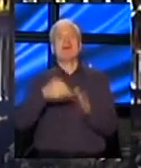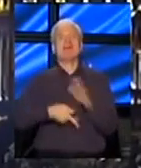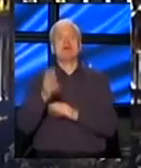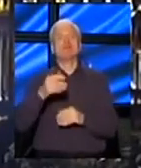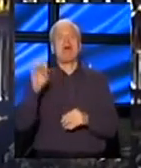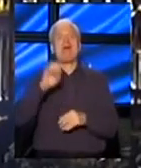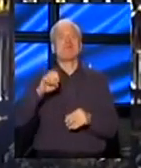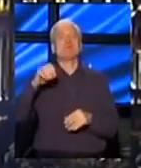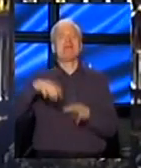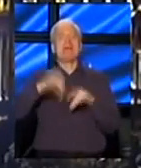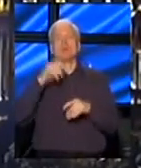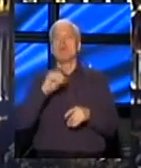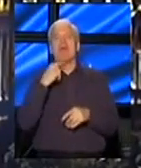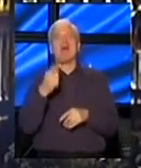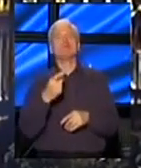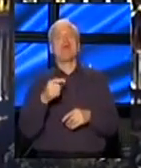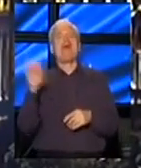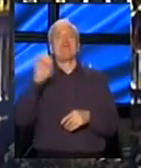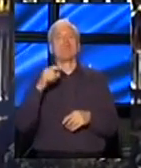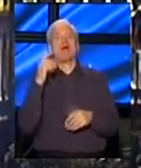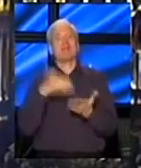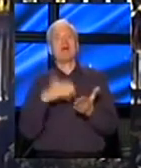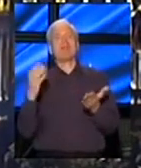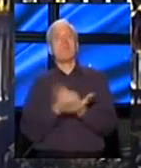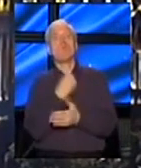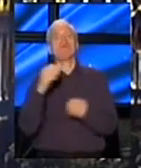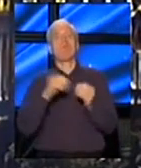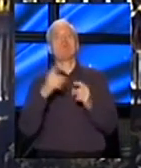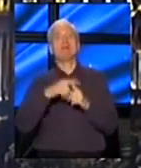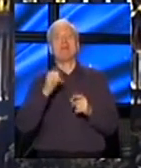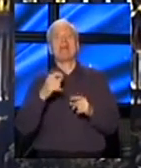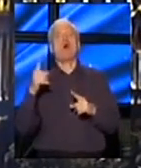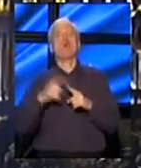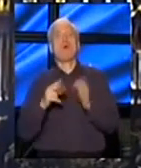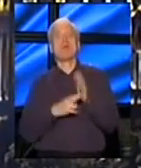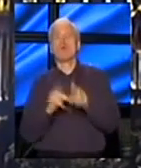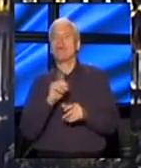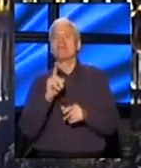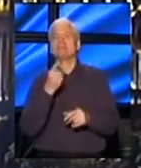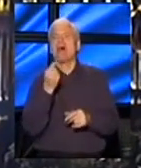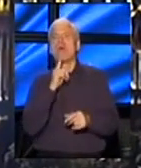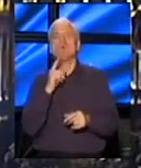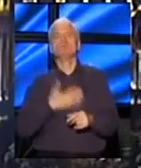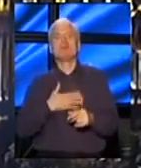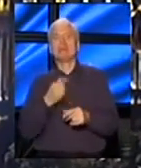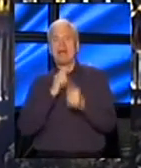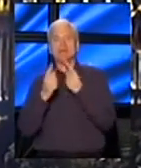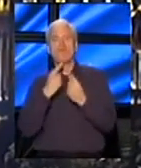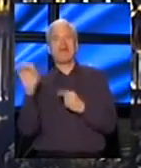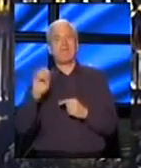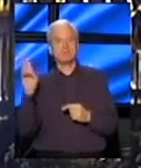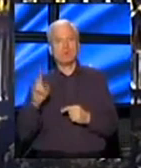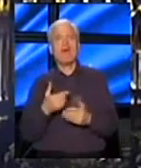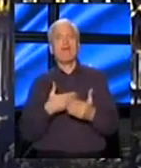da Evropska unija ne kaže treba da pobedi Boris Tadić, pošto Tomislav Nikolić nije onaj sa kojim će Evropska unija da razgovara. Dakle, pred ovim